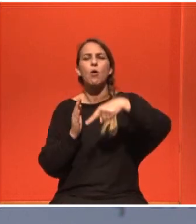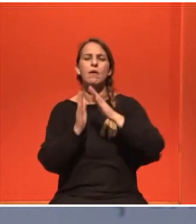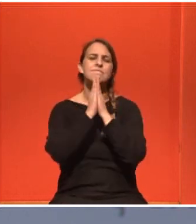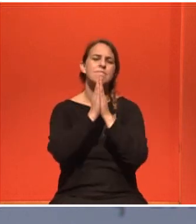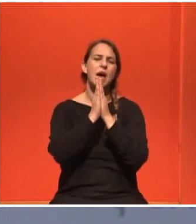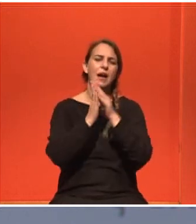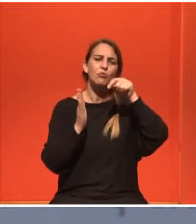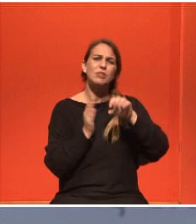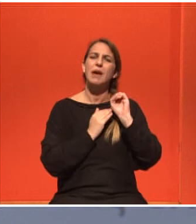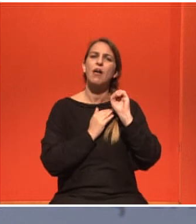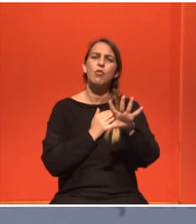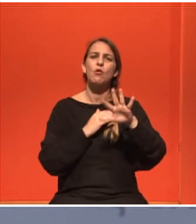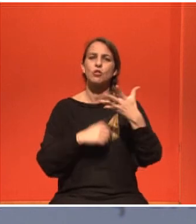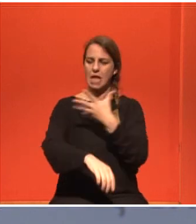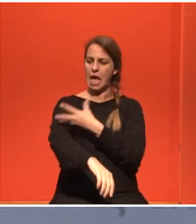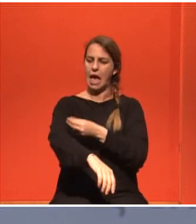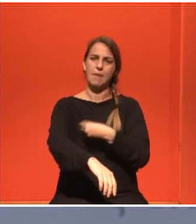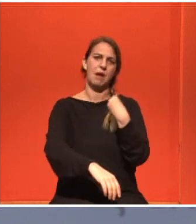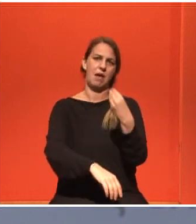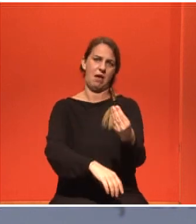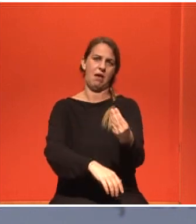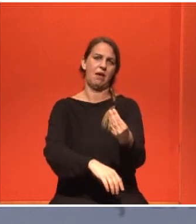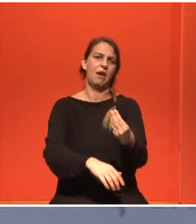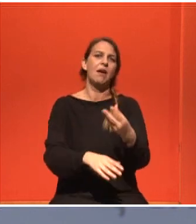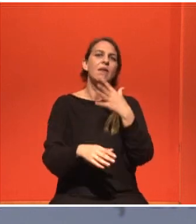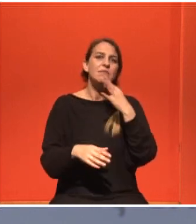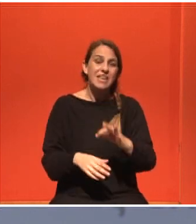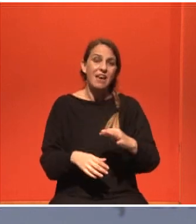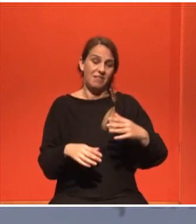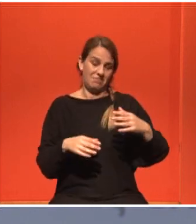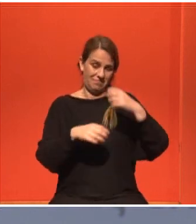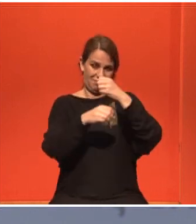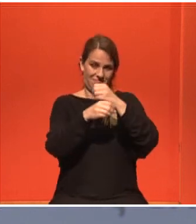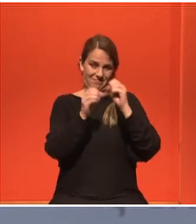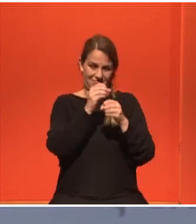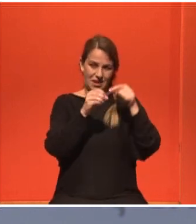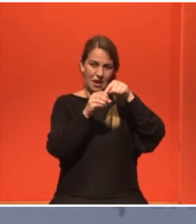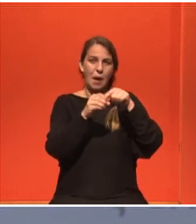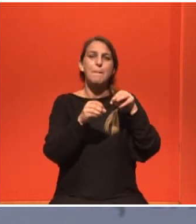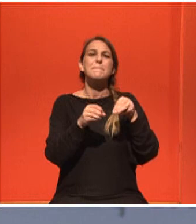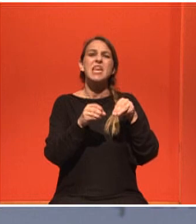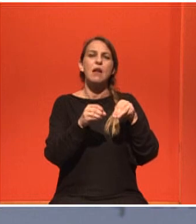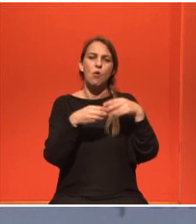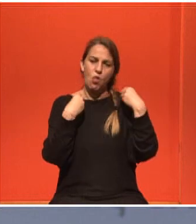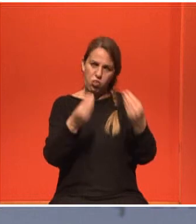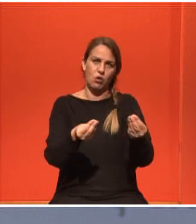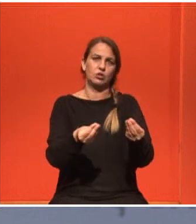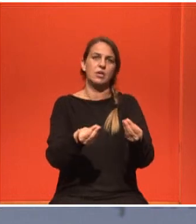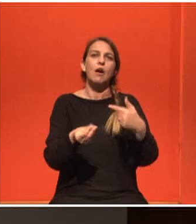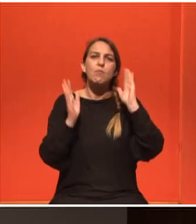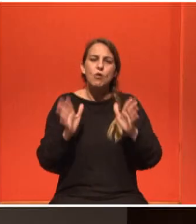κάντε ένα δώρο σήμερα, και δώστε αίμα αύριο, και γίνετε δότης μυαλού των νοστών. Μπορεί να σώσετε από ένα παιδάκι, μέχρι εμένα.